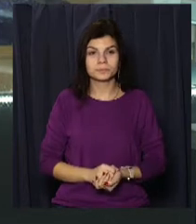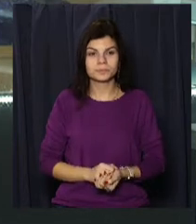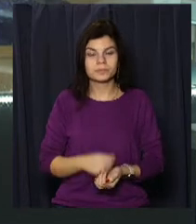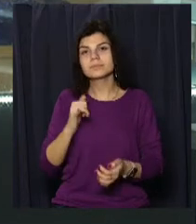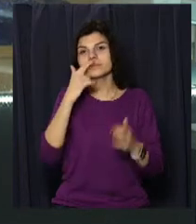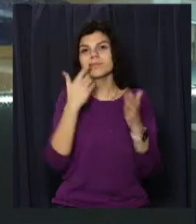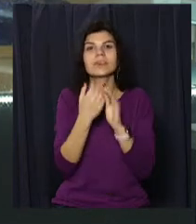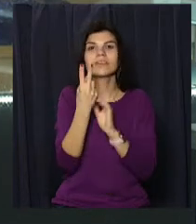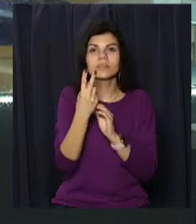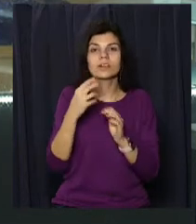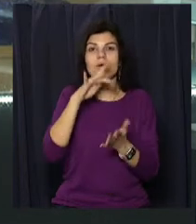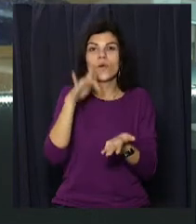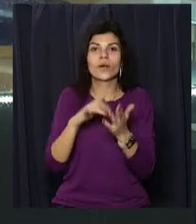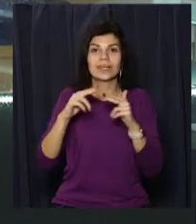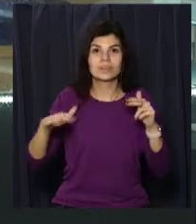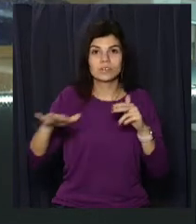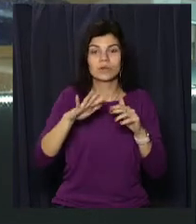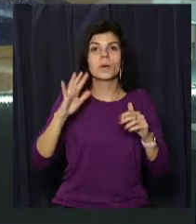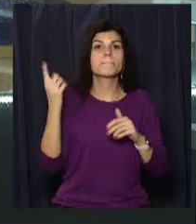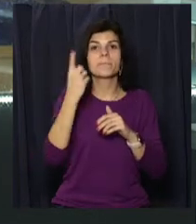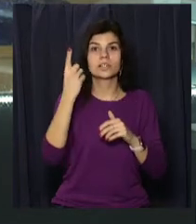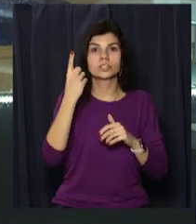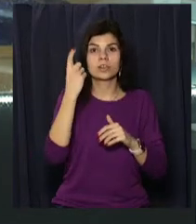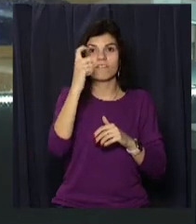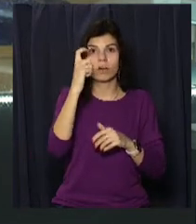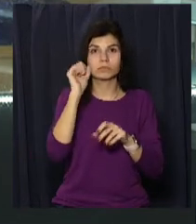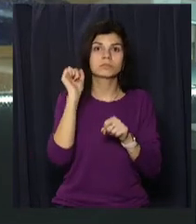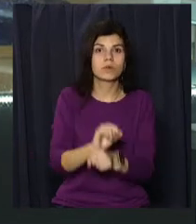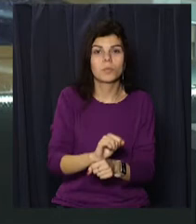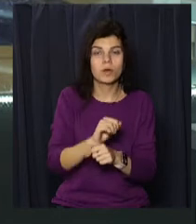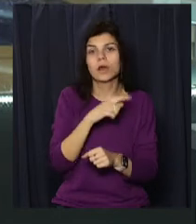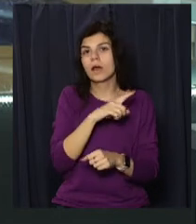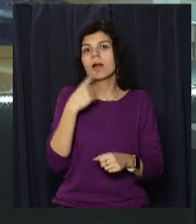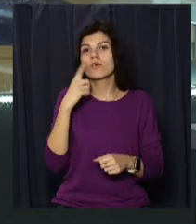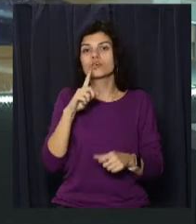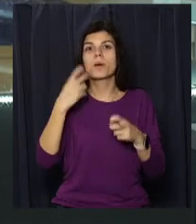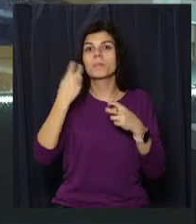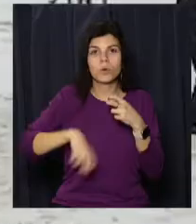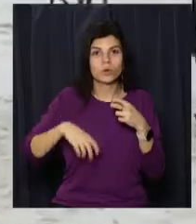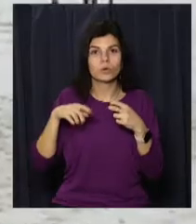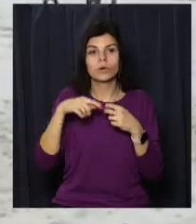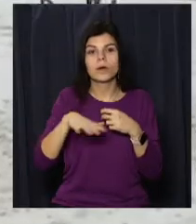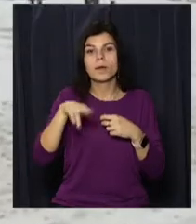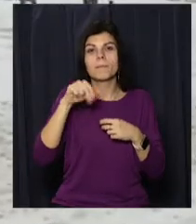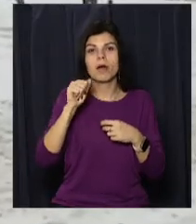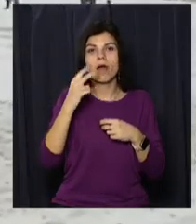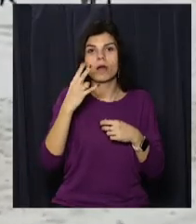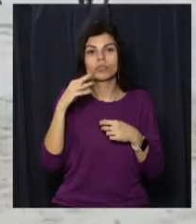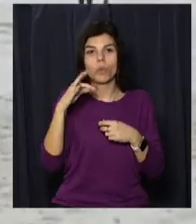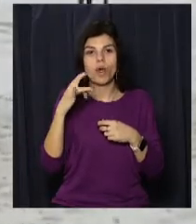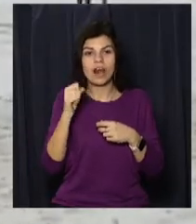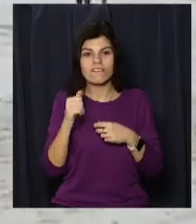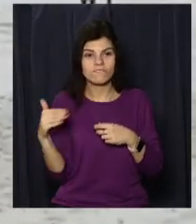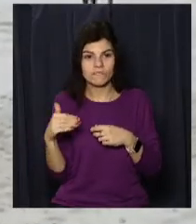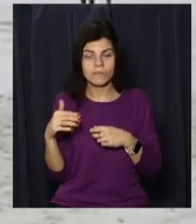близько 12-ї у середмісті Дніпра став перший трамвай. Транспортники пояснюють, поломка сталася у пантографі. Окрім цього,